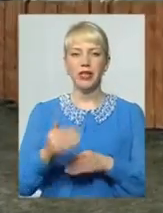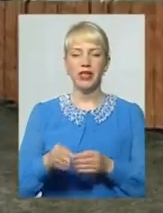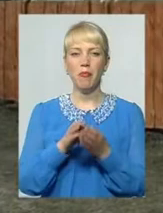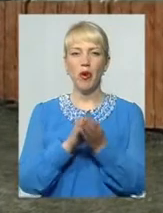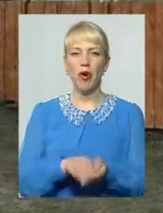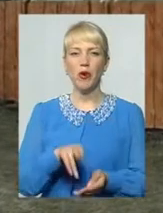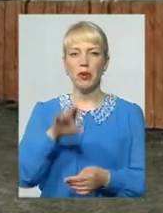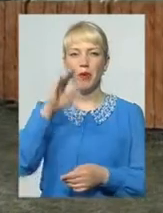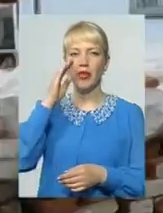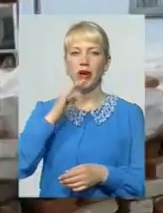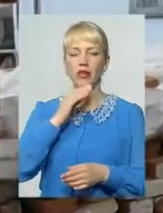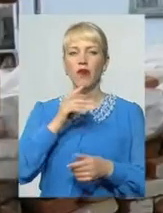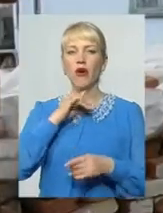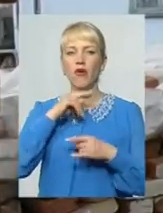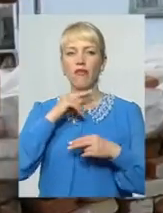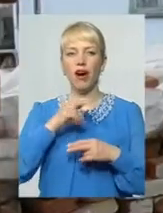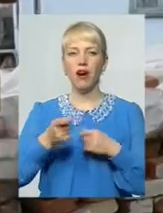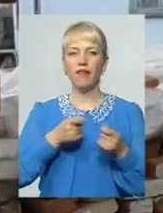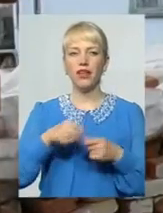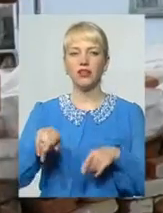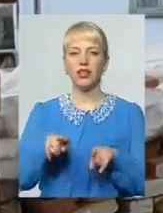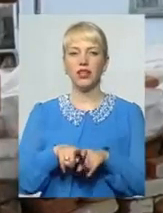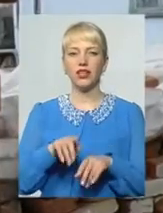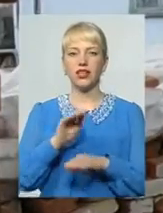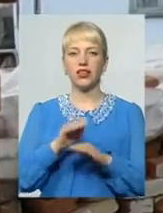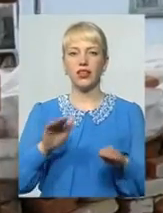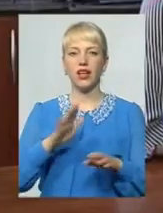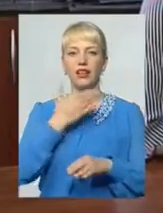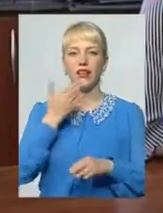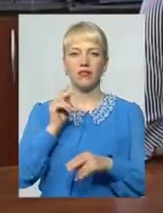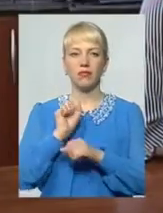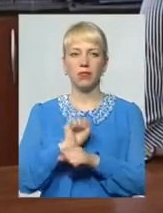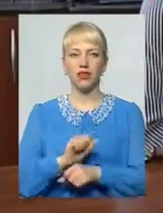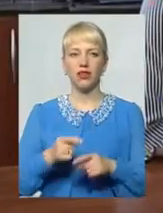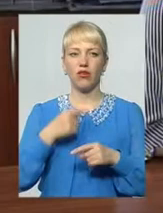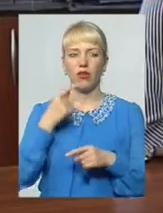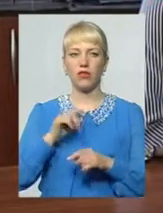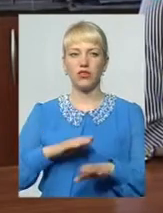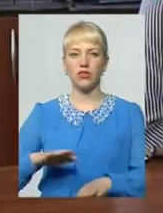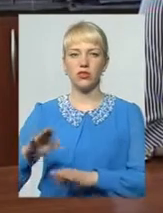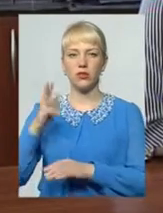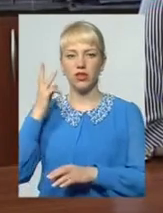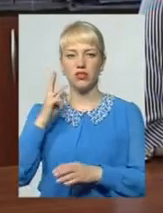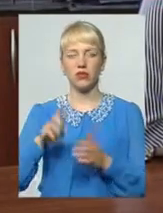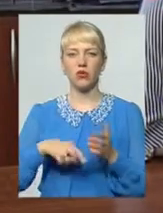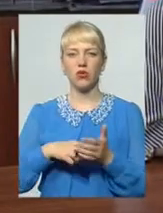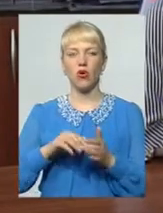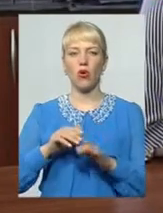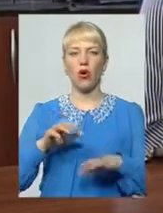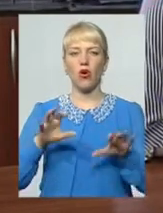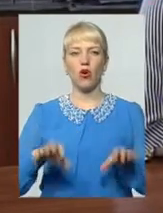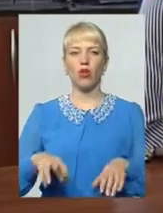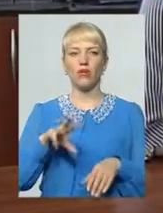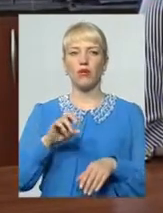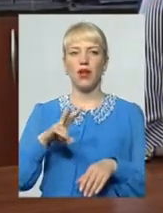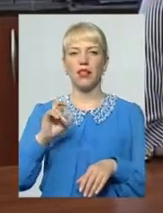по татові Увага влади до таких дітей невпинна, зазначає профільний заступник Хмельницького міського голови Галина Мельник Через